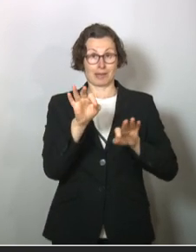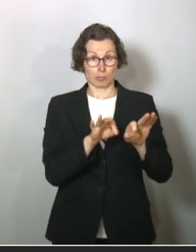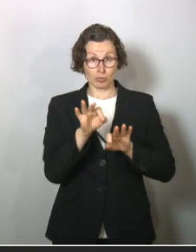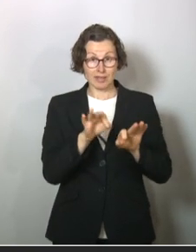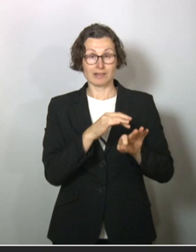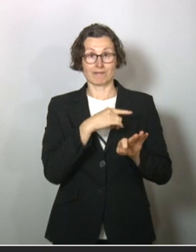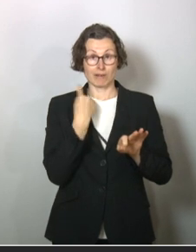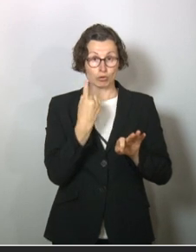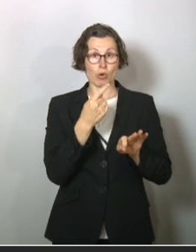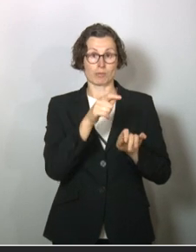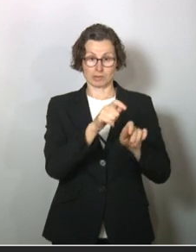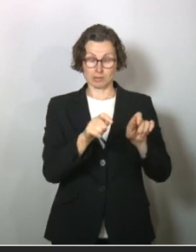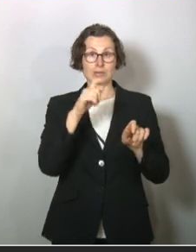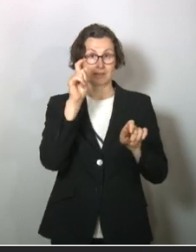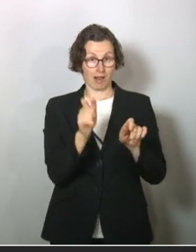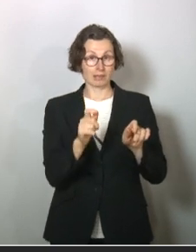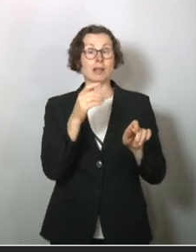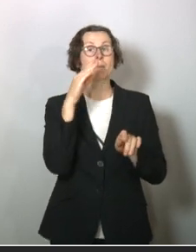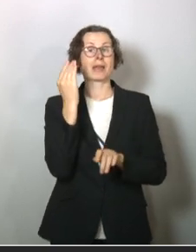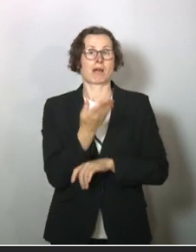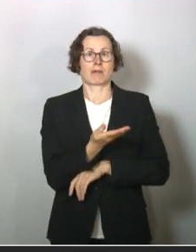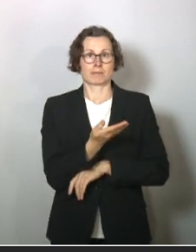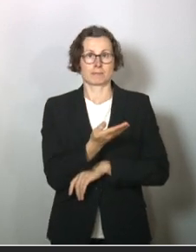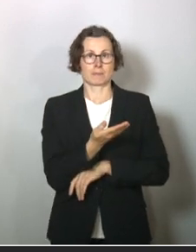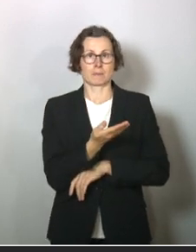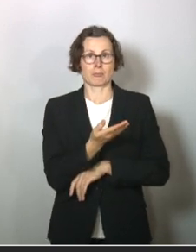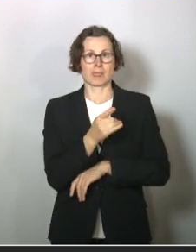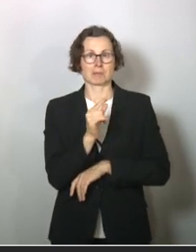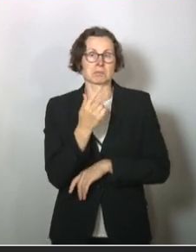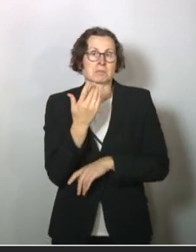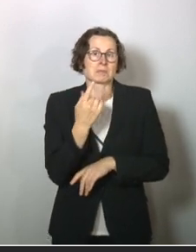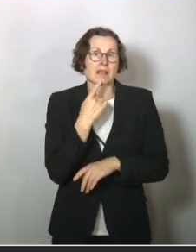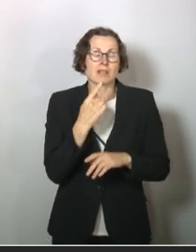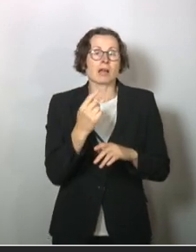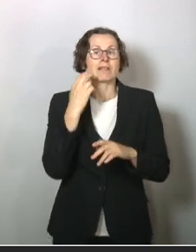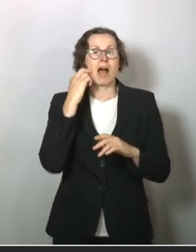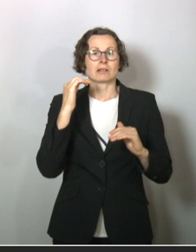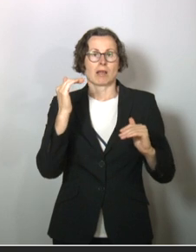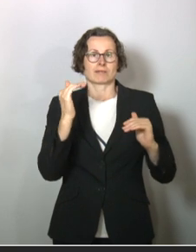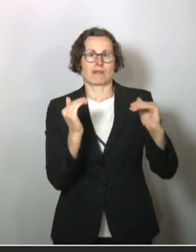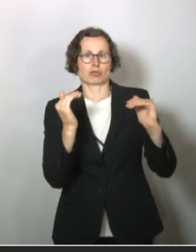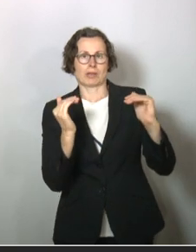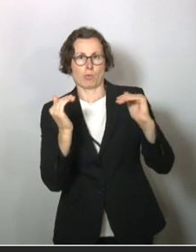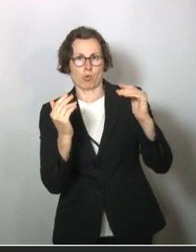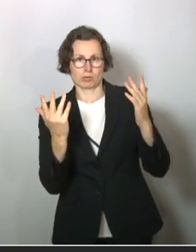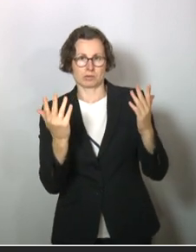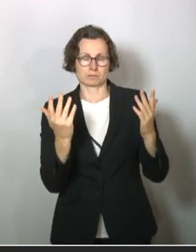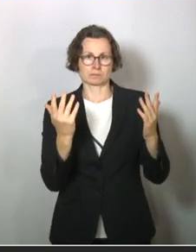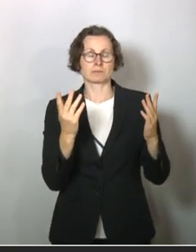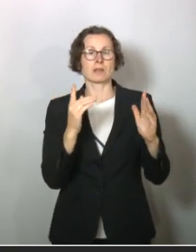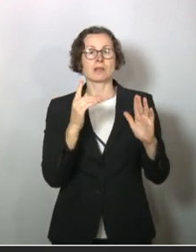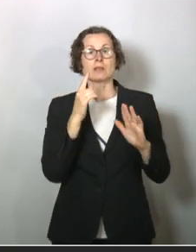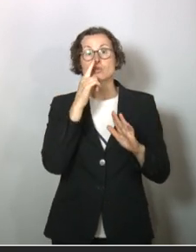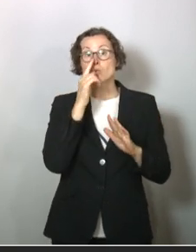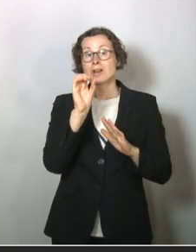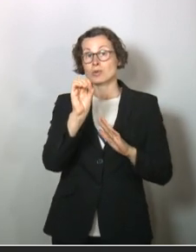Italien waren Männer, sind Männer. Und man kann es als Altersverschiebung charakterisieren. Nur